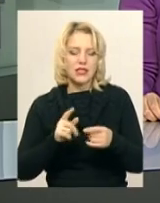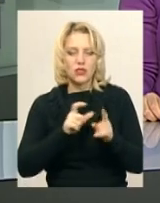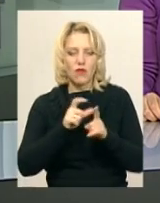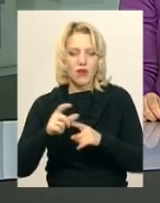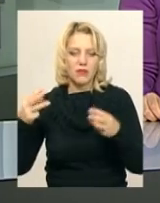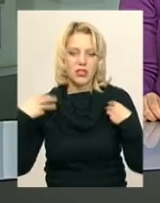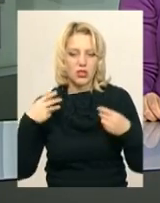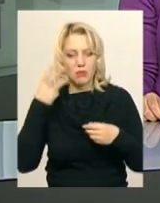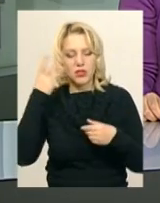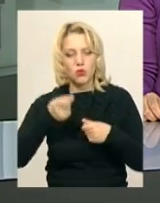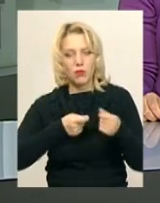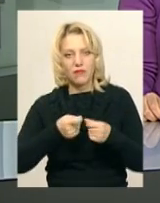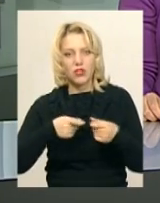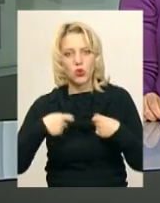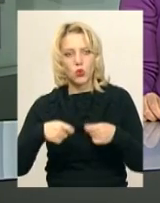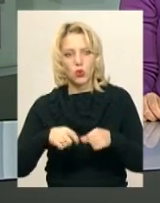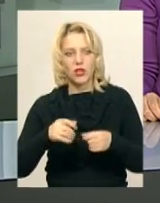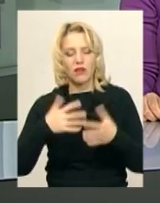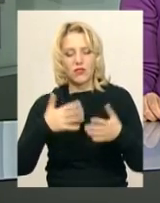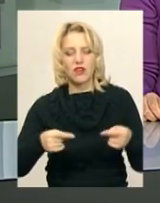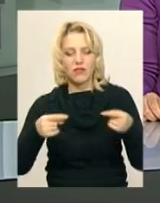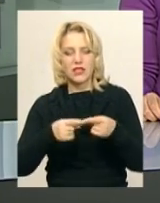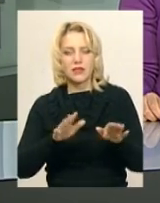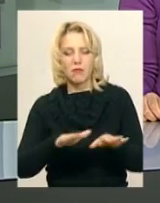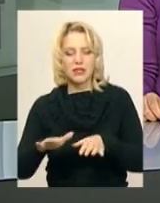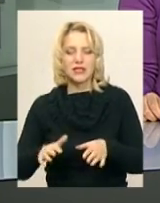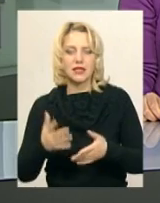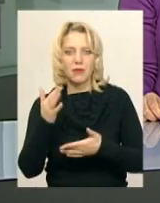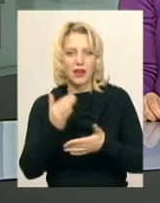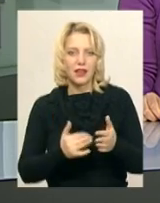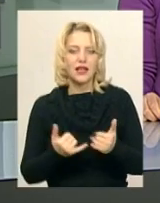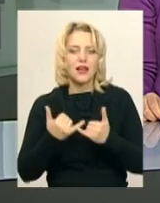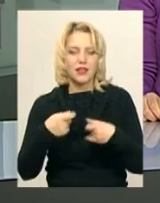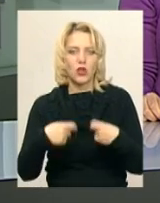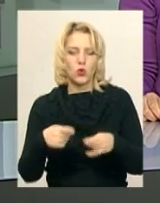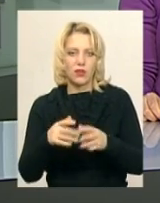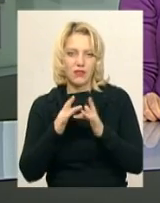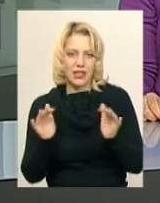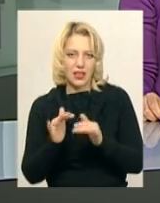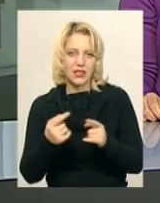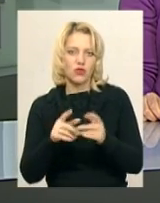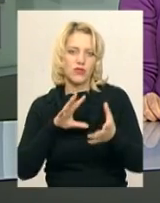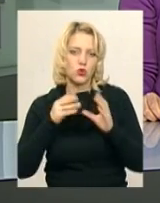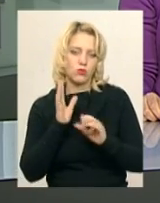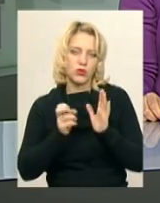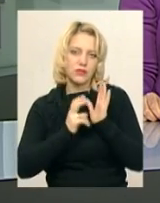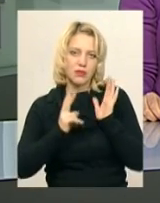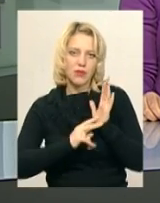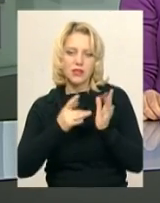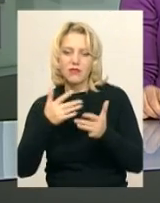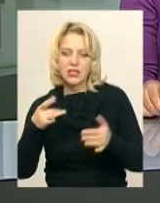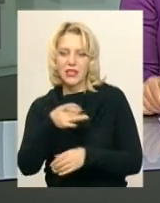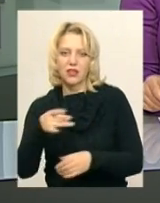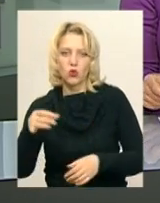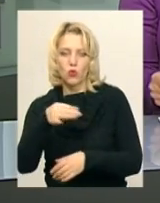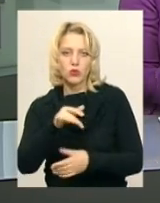управління торгівлі Руслани Сідлецької, у місті вже визначили перелік місць для торгівлі ялинками. Усього їх буде 17 у різних районах обласного